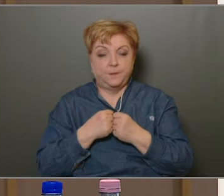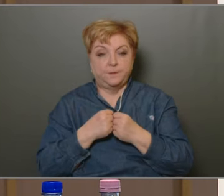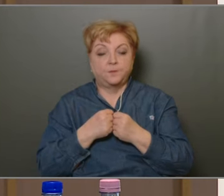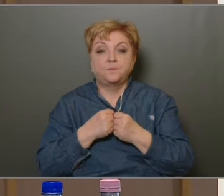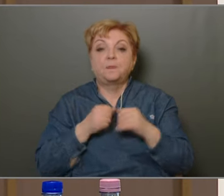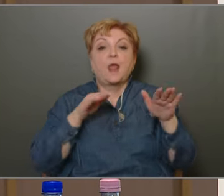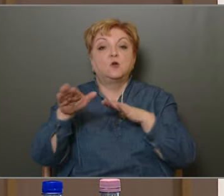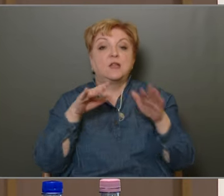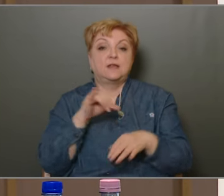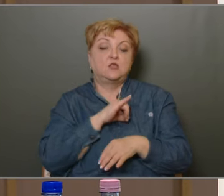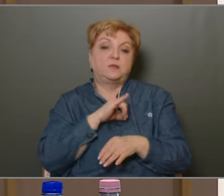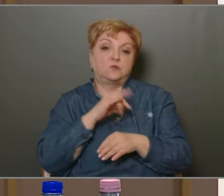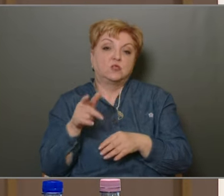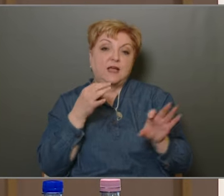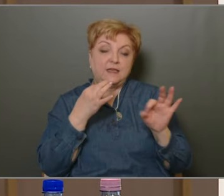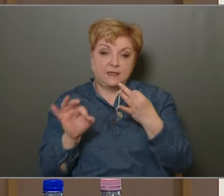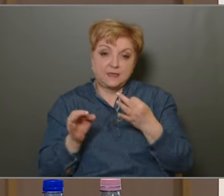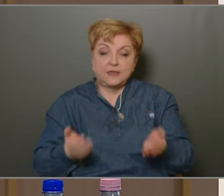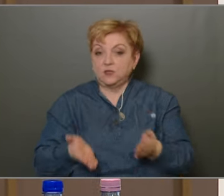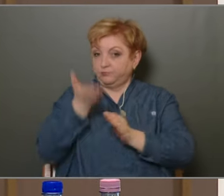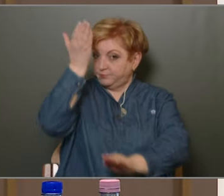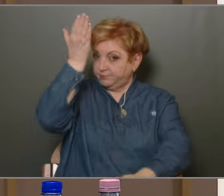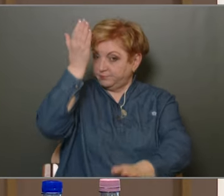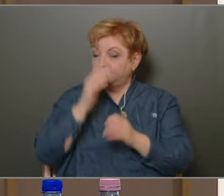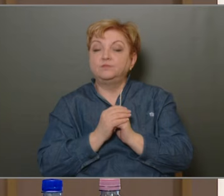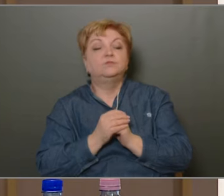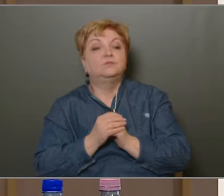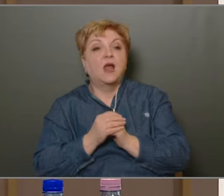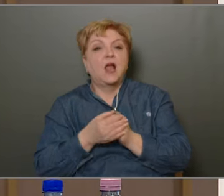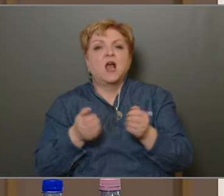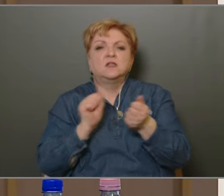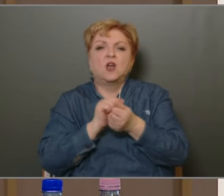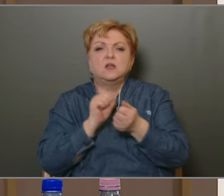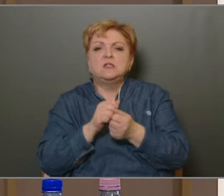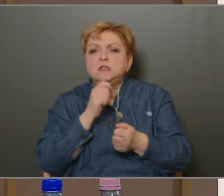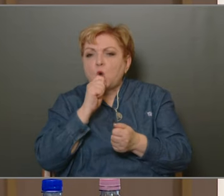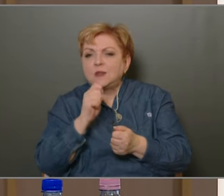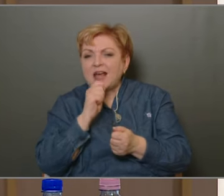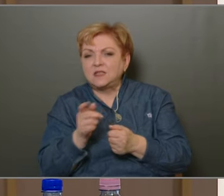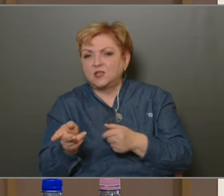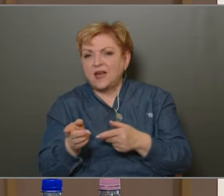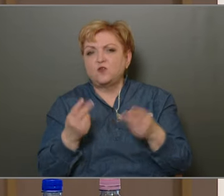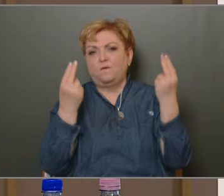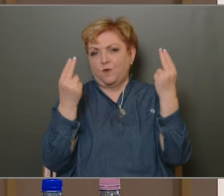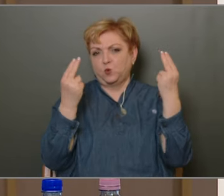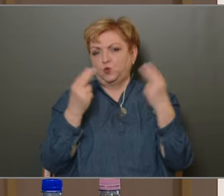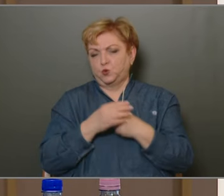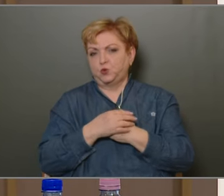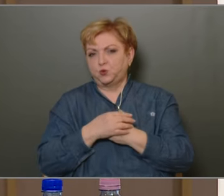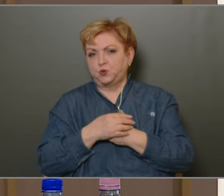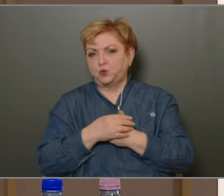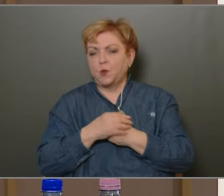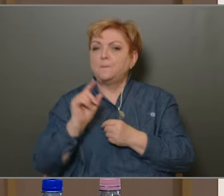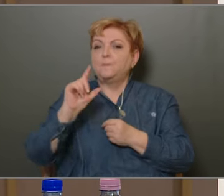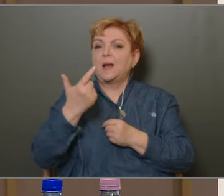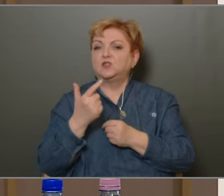közlekedésbiztonsági intézkedéseket emelném ki Egyrészt az egyre gyakoribb szondászatást, ami azt gondolom, hogy fontos dolog A